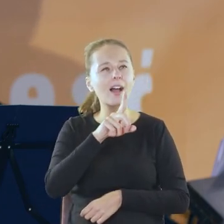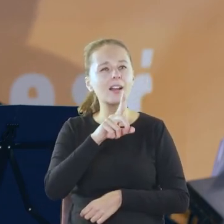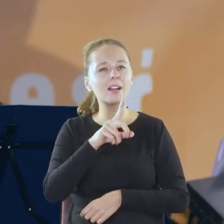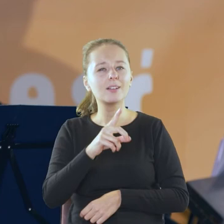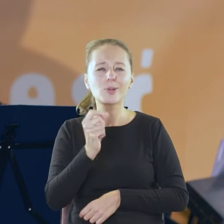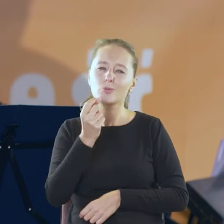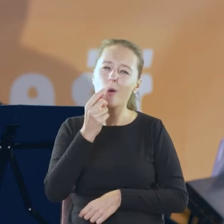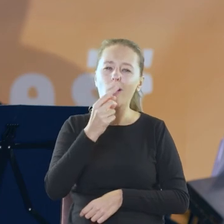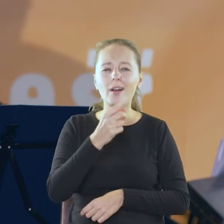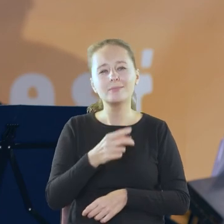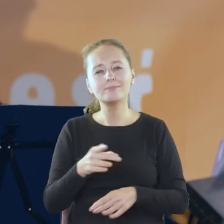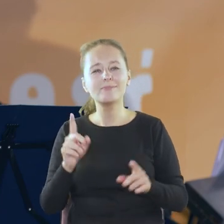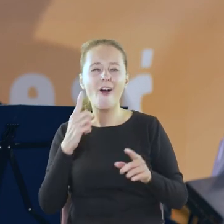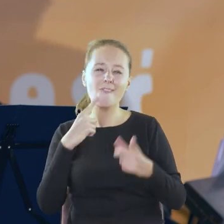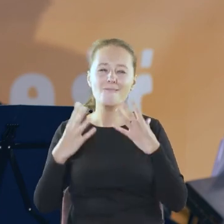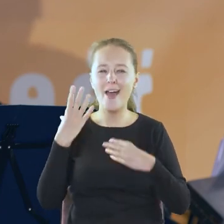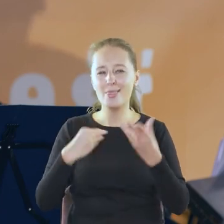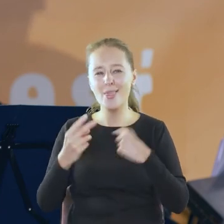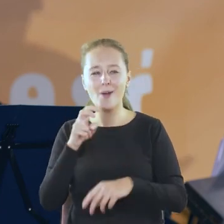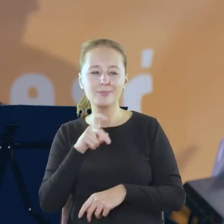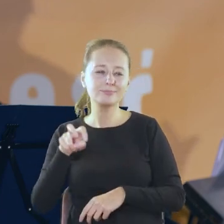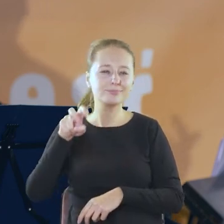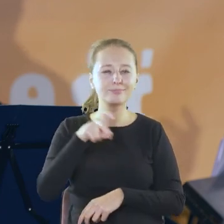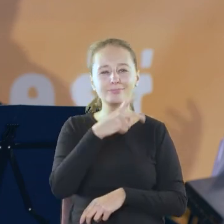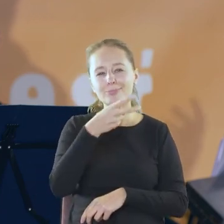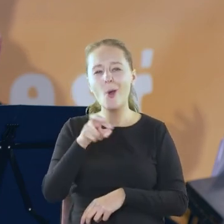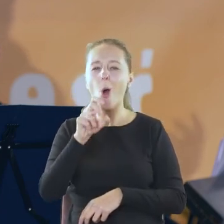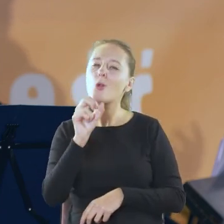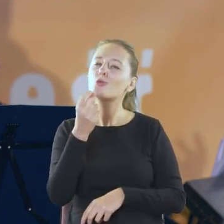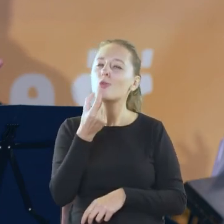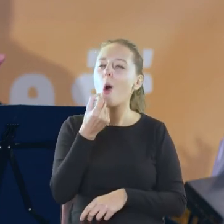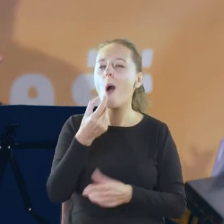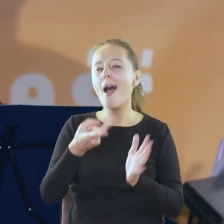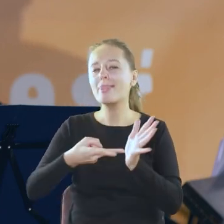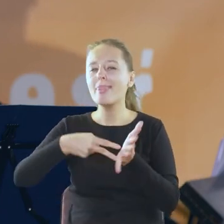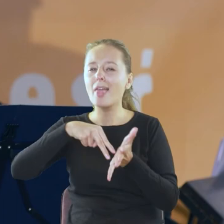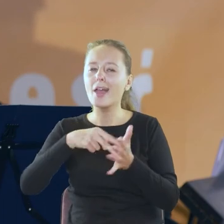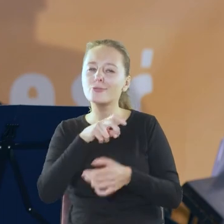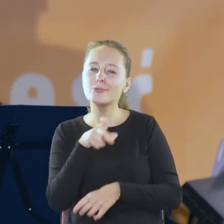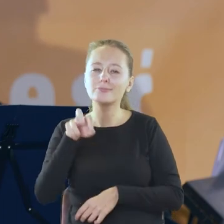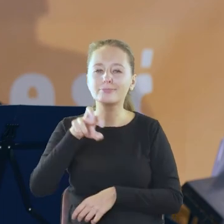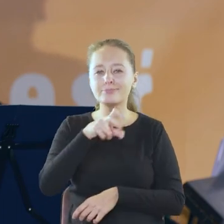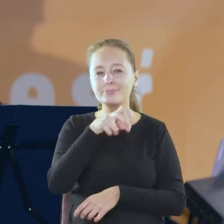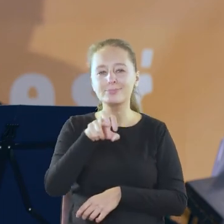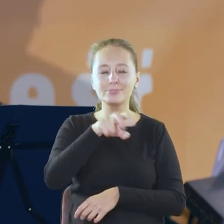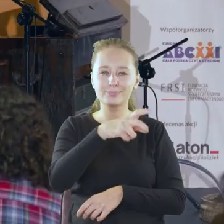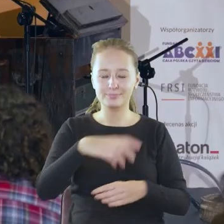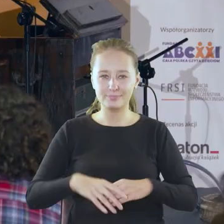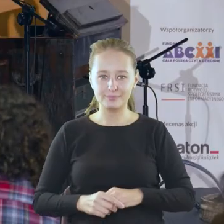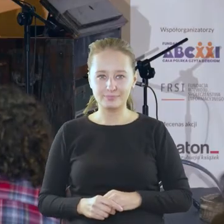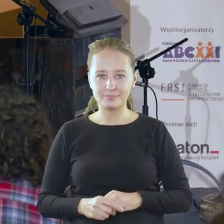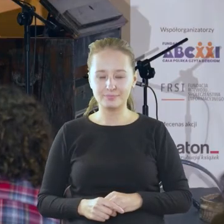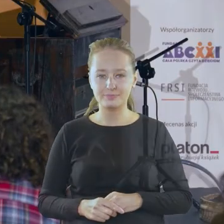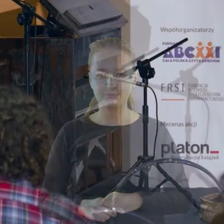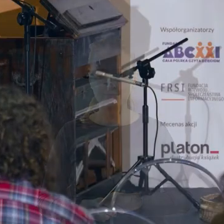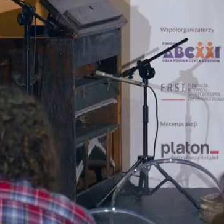podrygiwać tak jakby lekko tanecznym krokiem ciągnie oczywiście